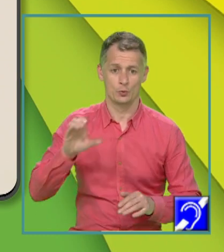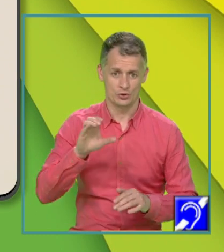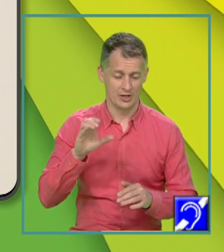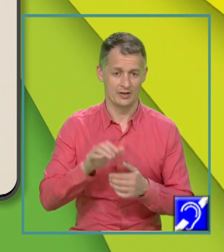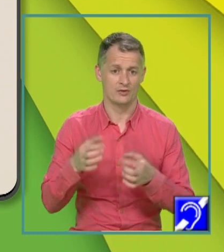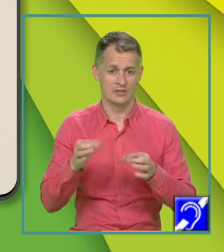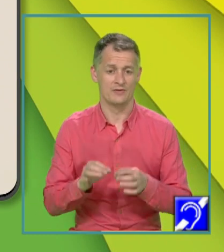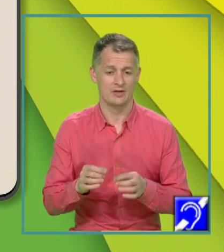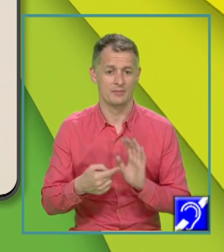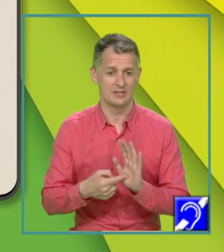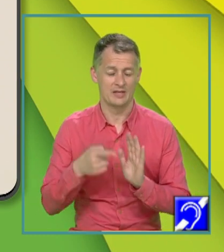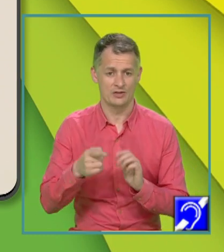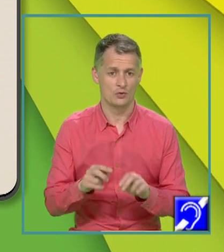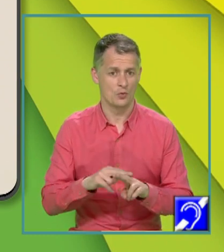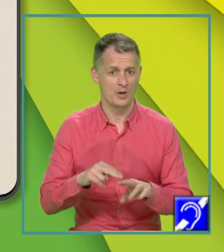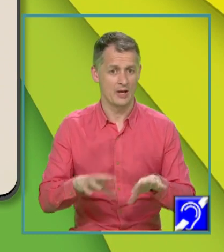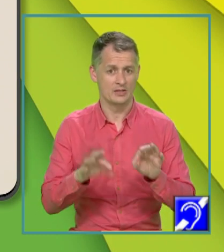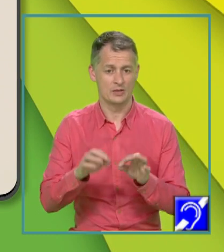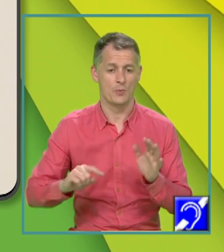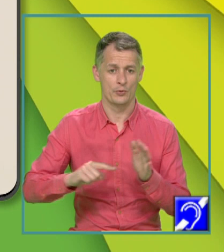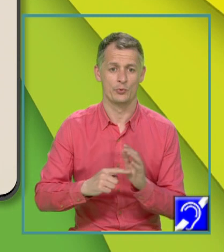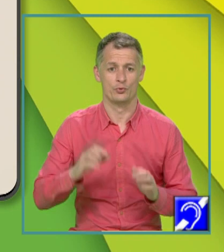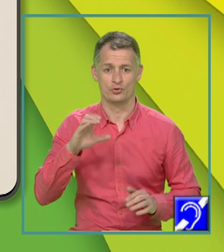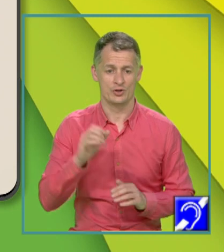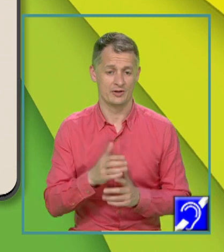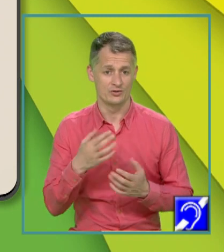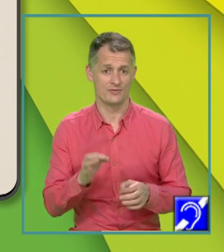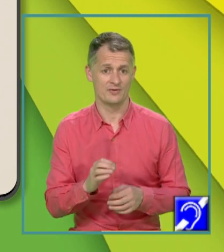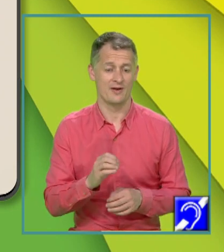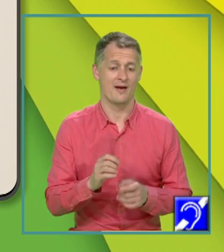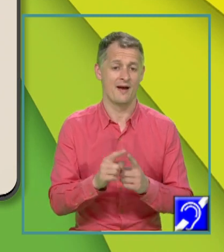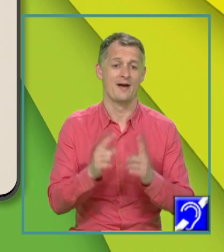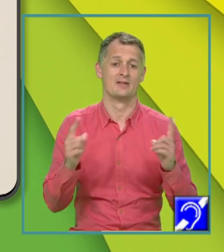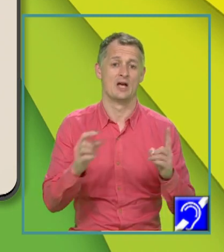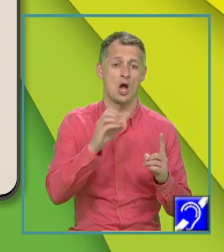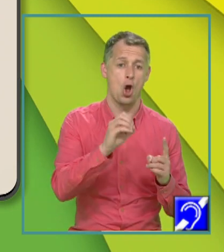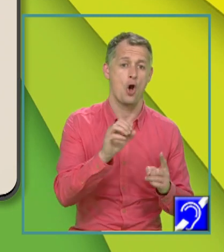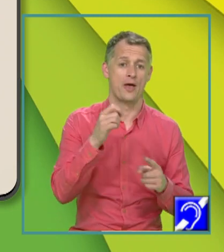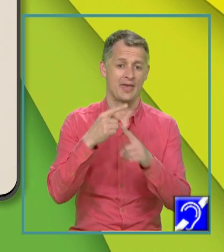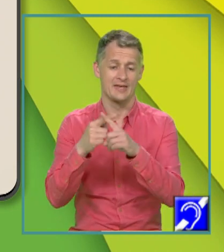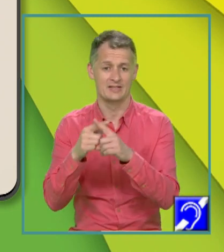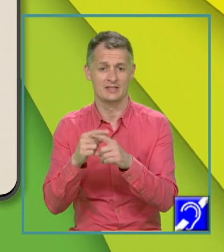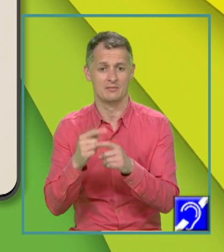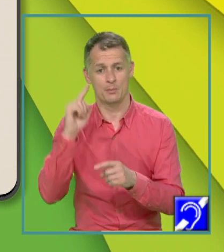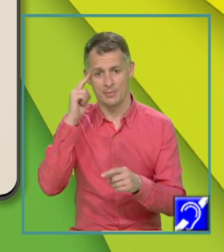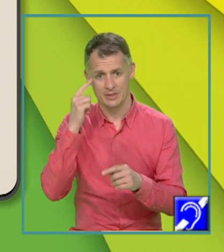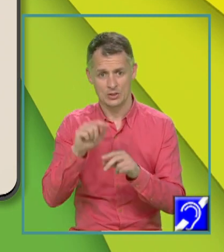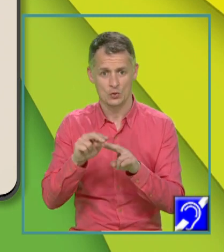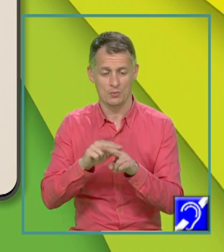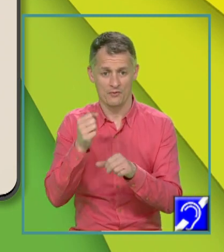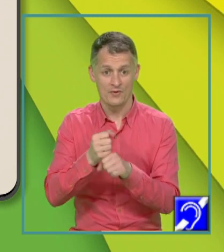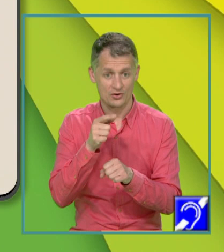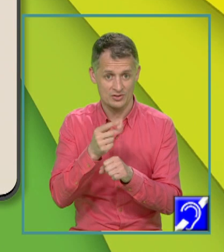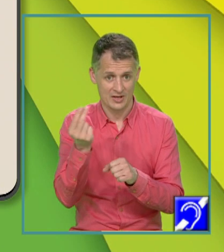reprezentat aici cum l-am găsit pe punctul C, care va fi pe axa OX. Mă gândesc cum fac graficul funcției